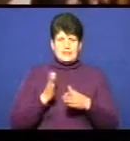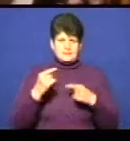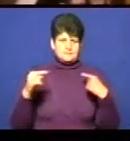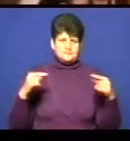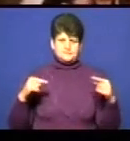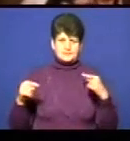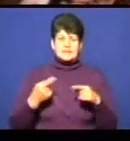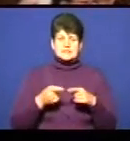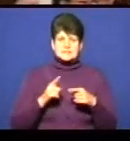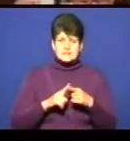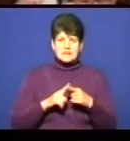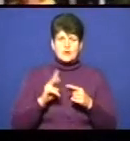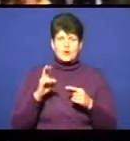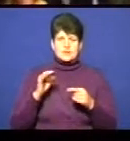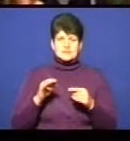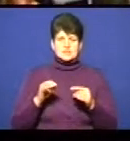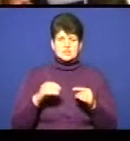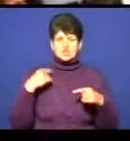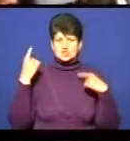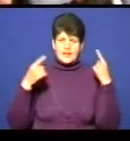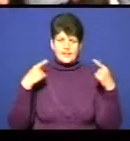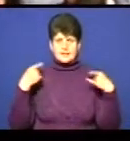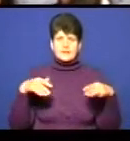Це колекція «Шалені крила».